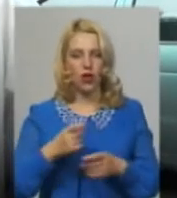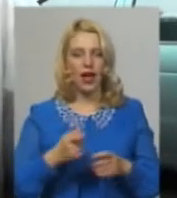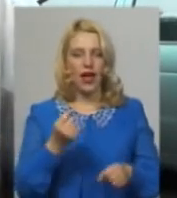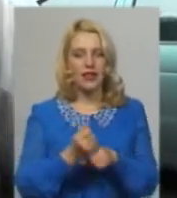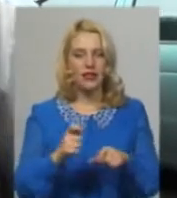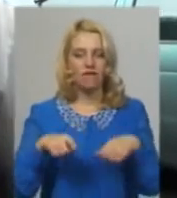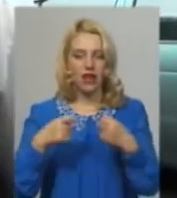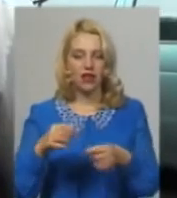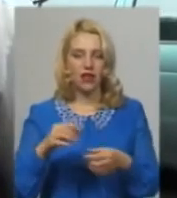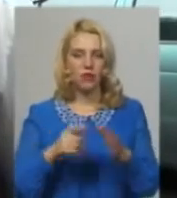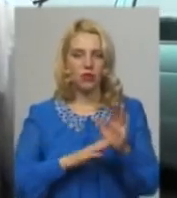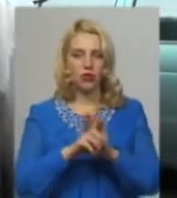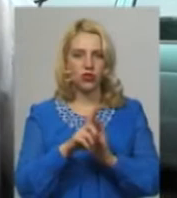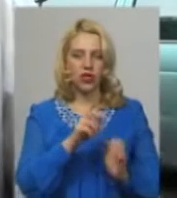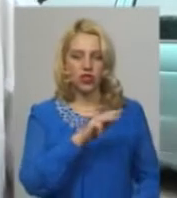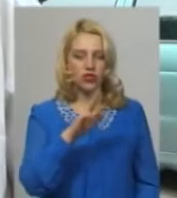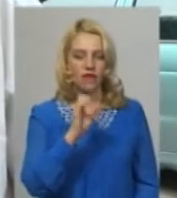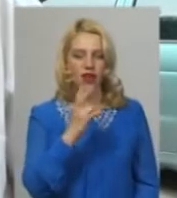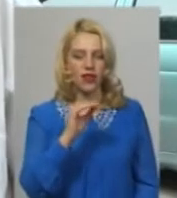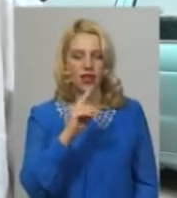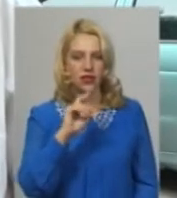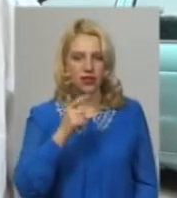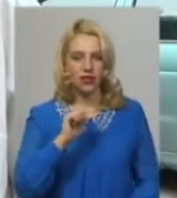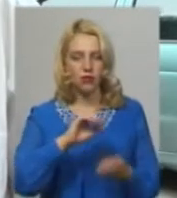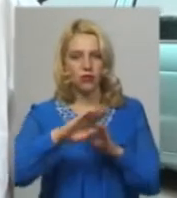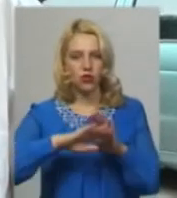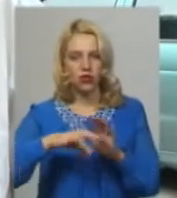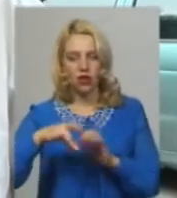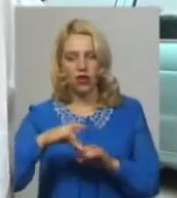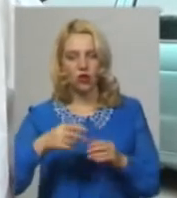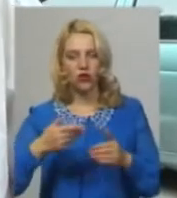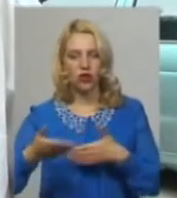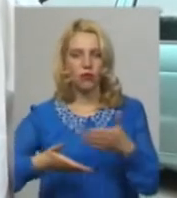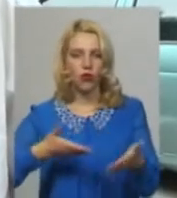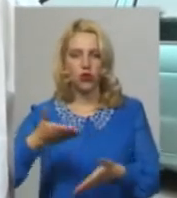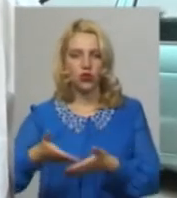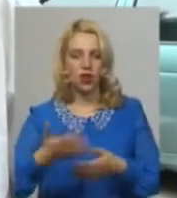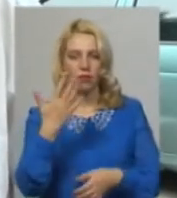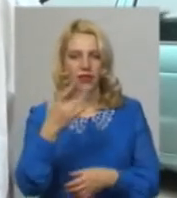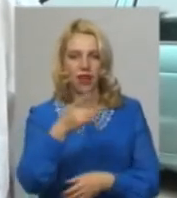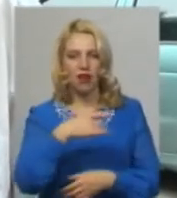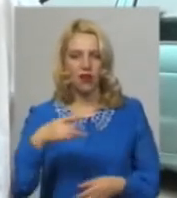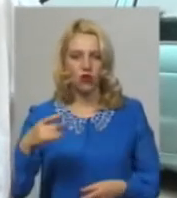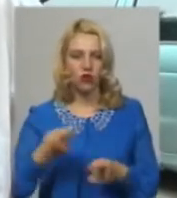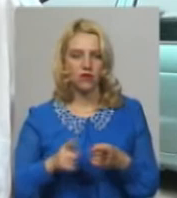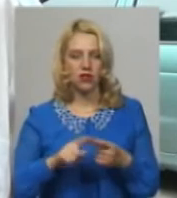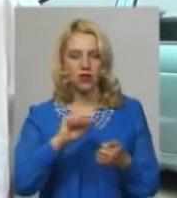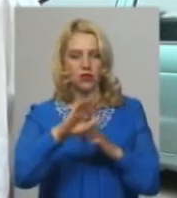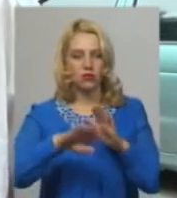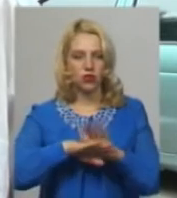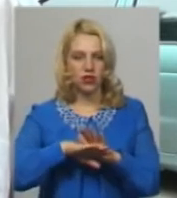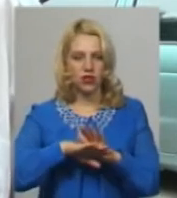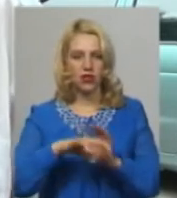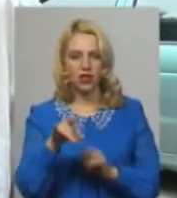вогня розпочалася від Жванця Кам'янець-Подільського району. І пройшла п'яті районами. Це Кам'янець